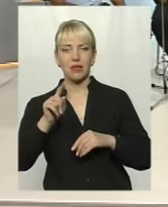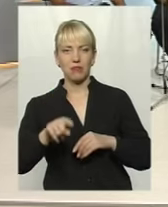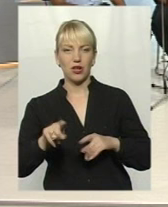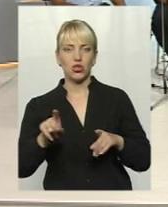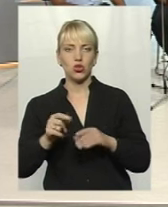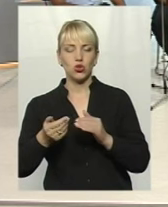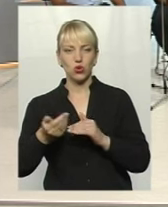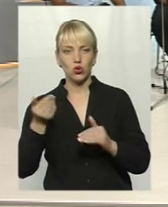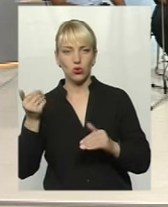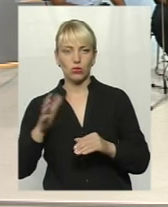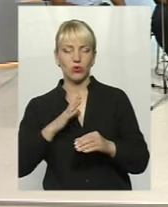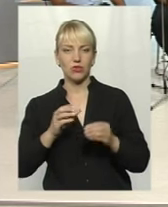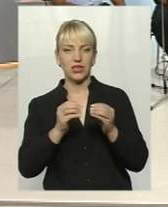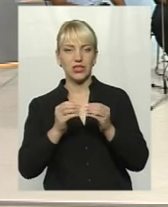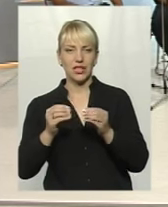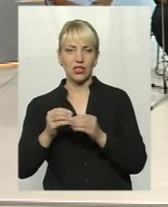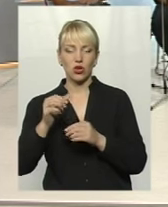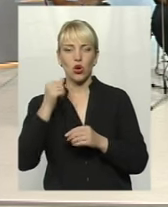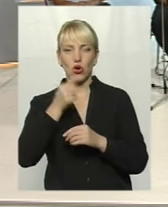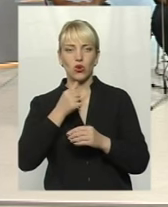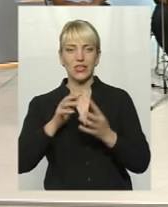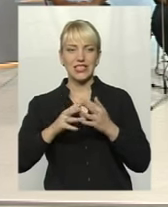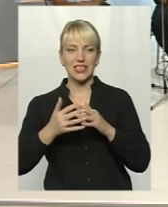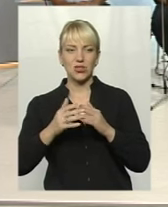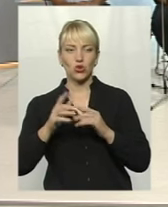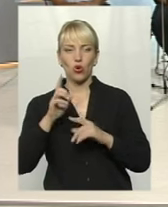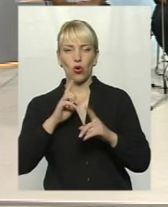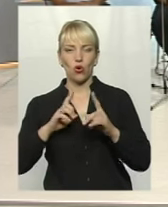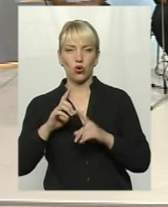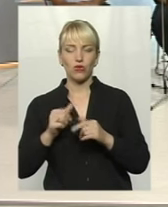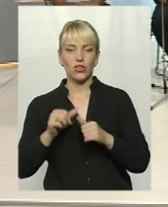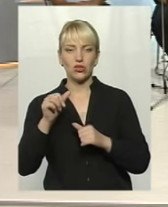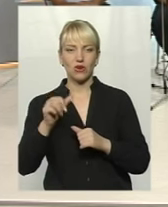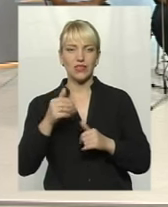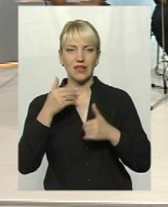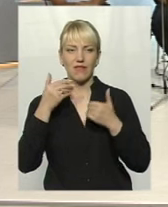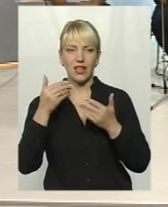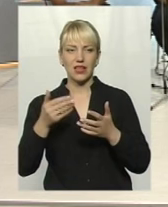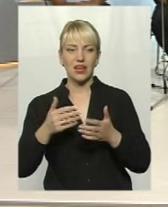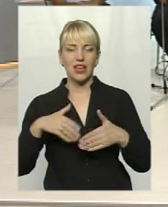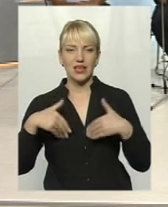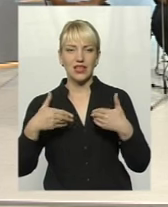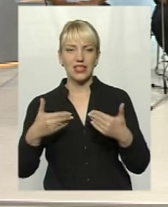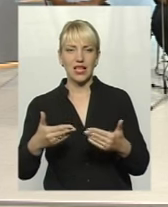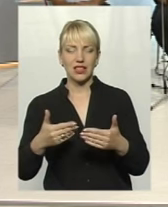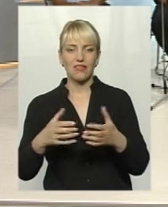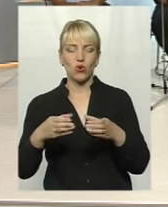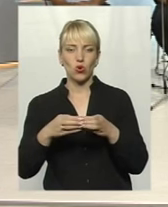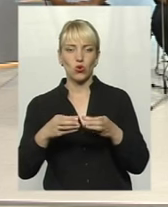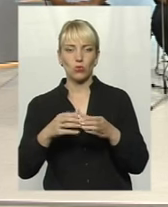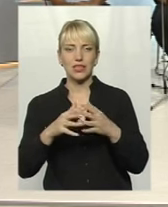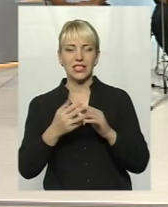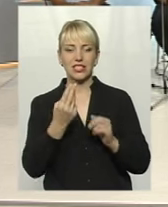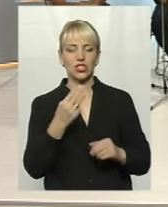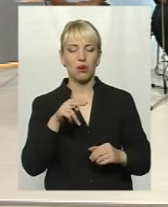більше десятка років сільським головою. Зокрема, у зверненні ініціативної групи села Шпиченці,